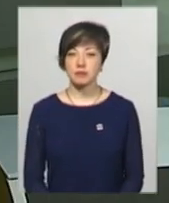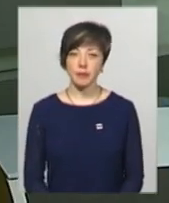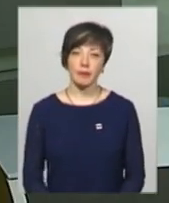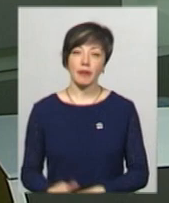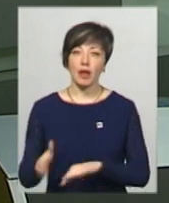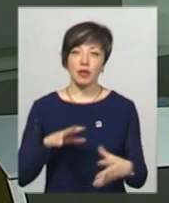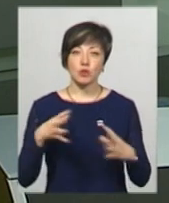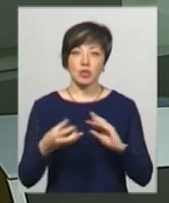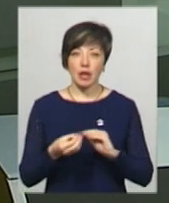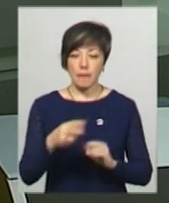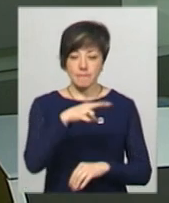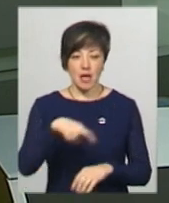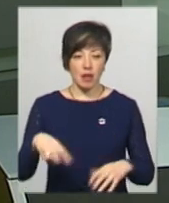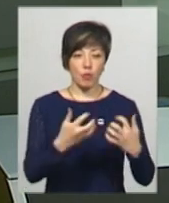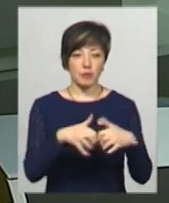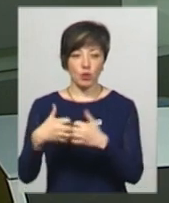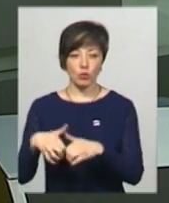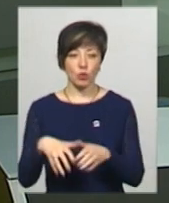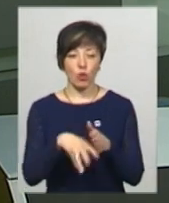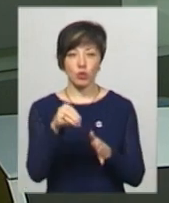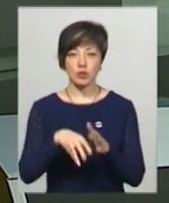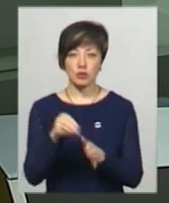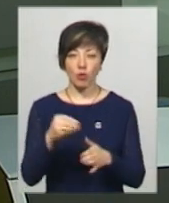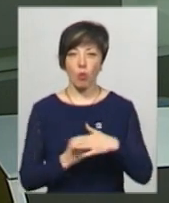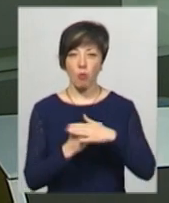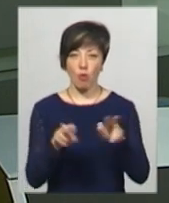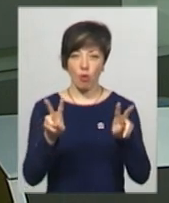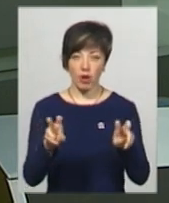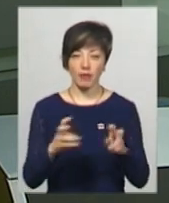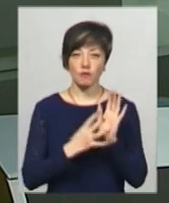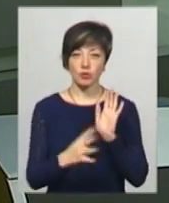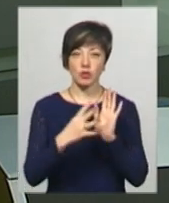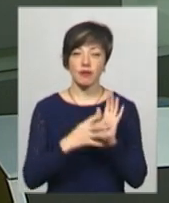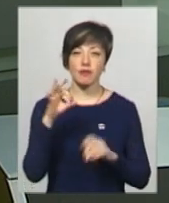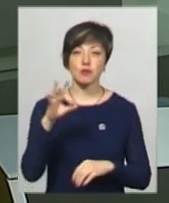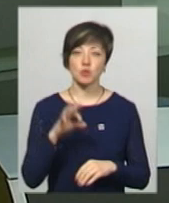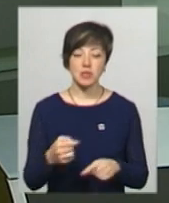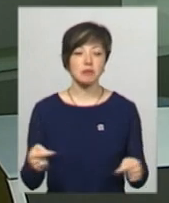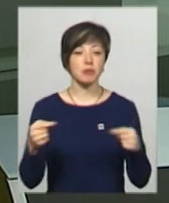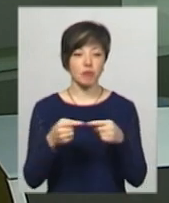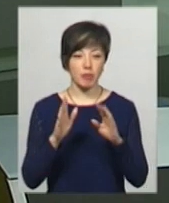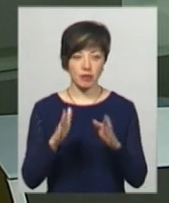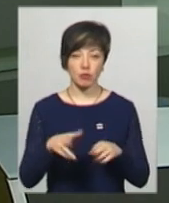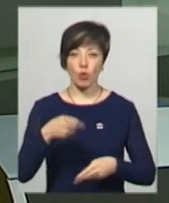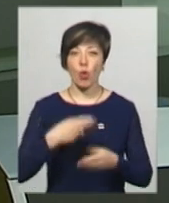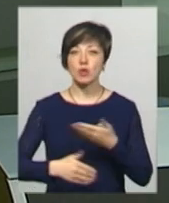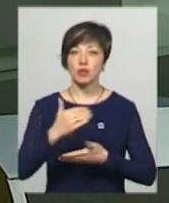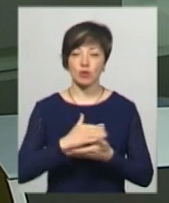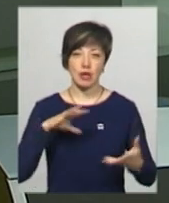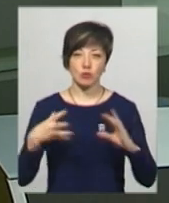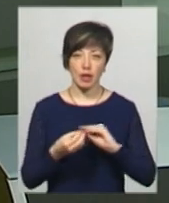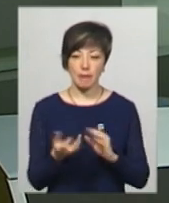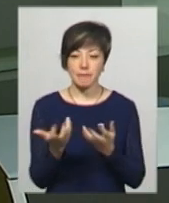Результати паралельного підрахунку голосів громадянської мережі «Опора» на 99% свій податимуть з остаточними результатами